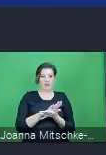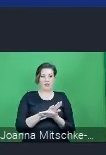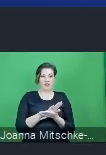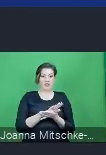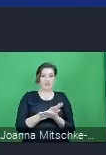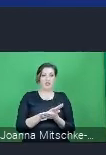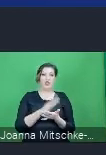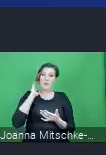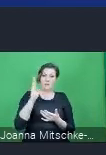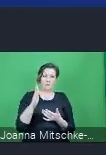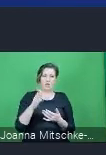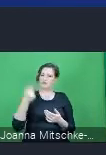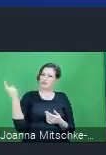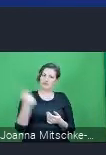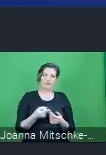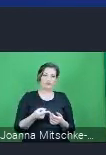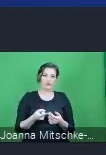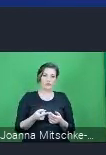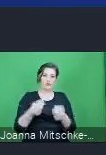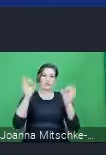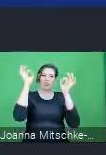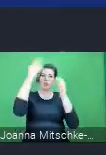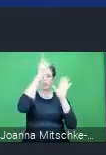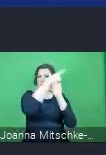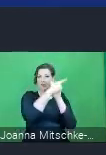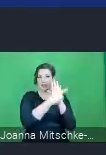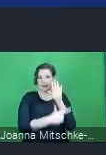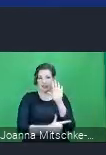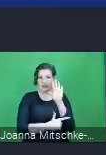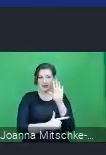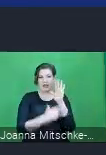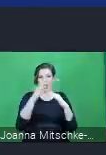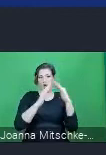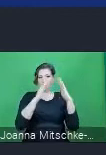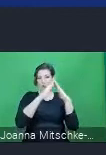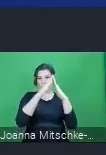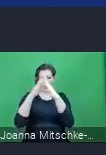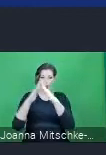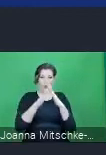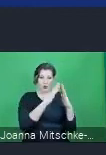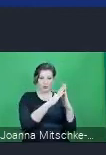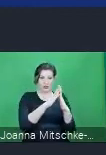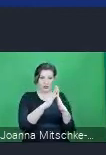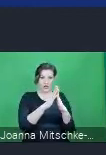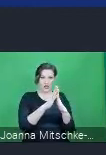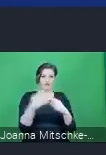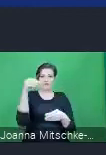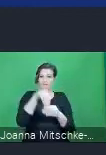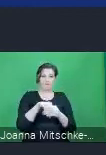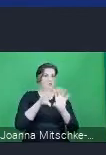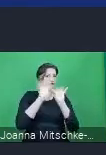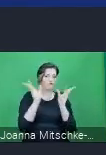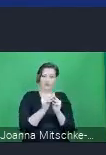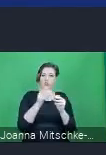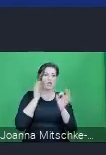centralnej ewidencji emisyjności budynku, systemu informatycznego właśnie do, służącego do gromadzenia i udostępniania informacji o budynkach i